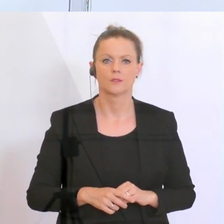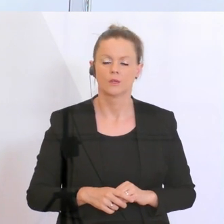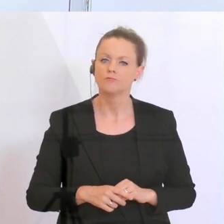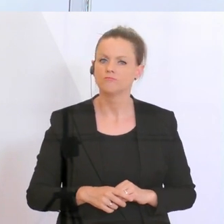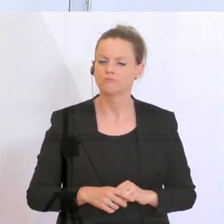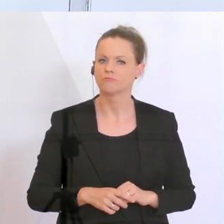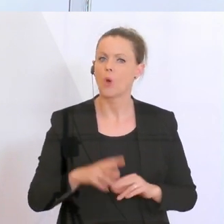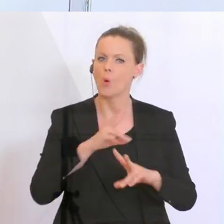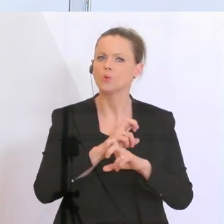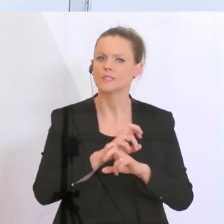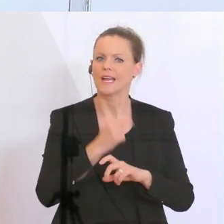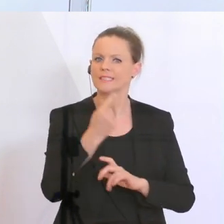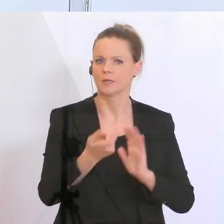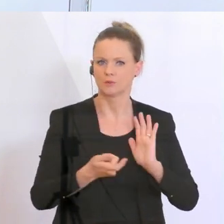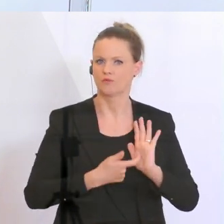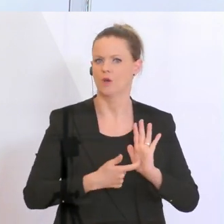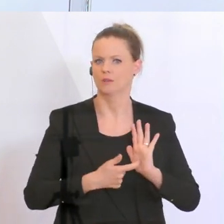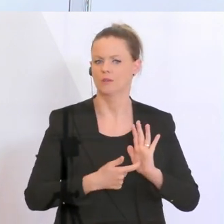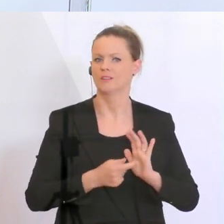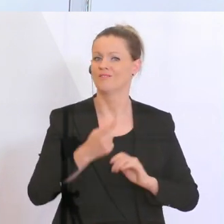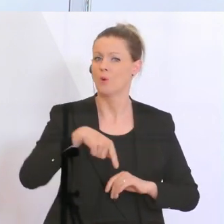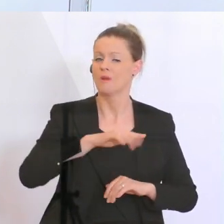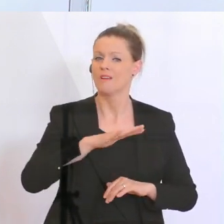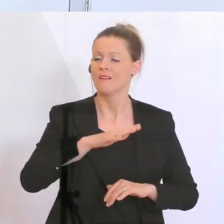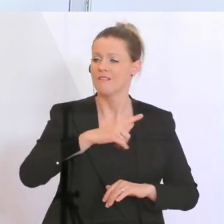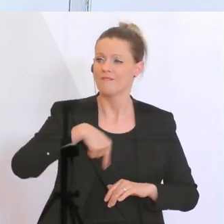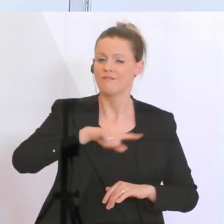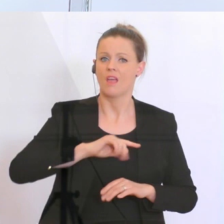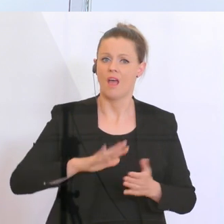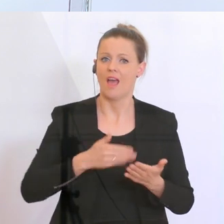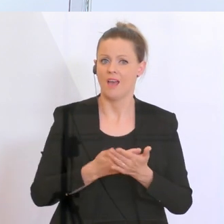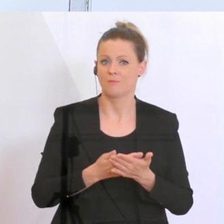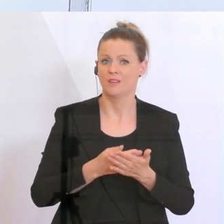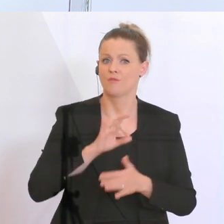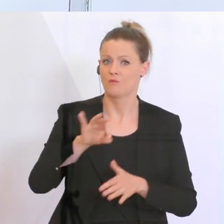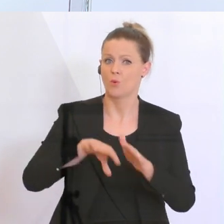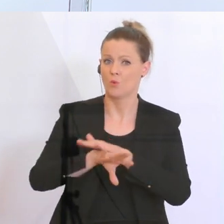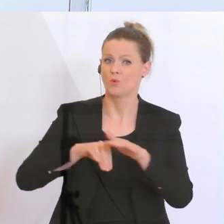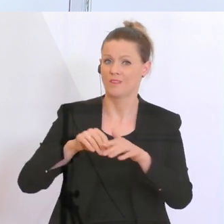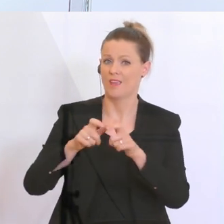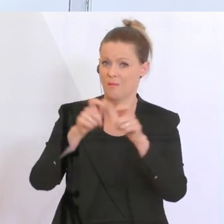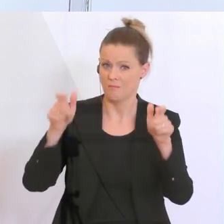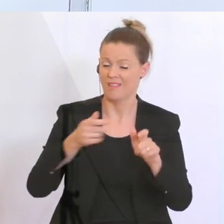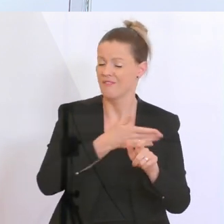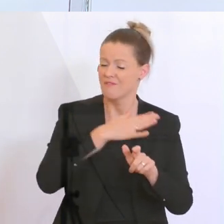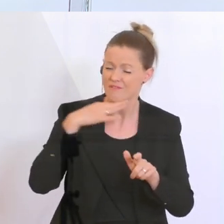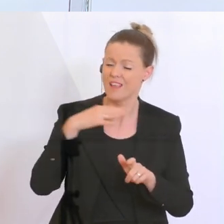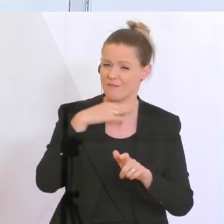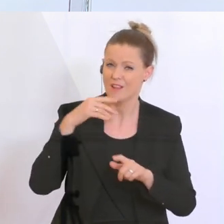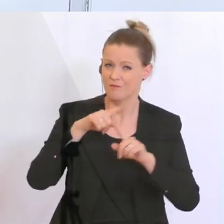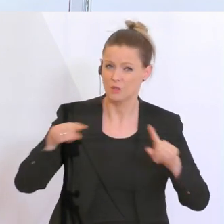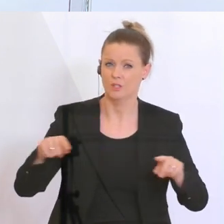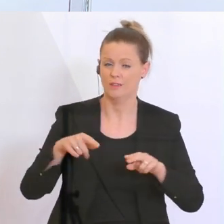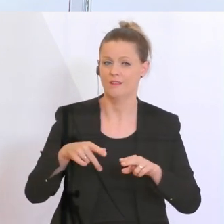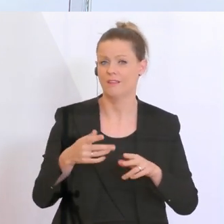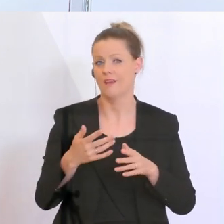Österreichs, weil wir sehr, sehr viele verschiedene Hilfsinstrumente für unsere Unternehmen auf den Tisch gelegt haben, um auch Arbeitsplätze zu sichern.